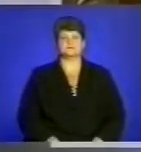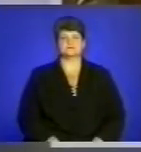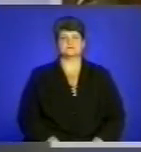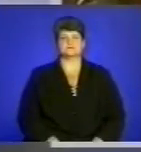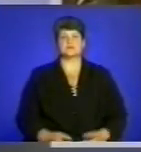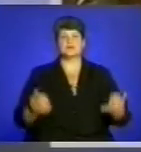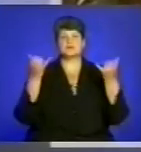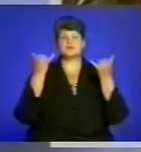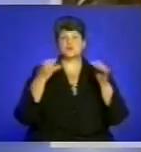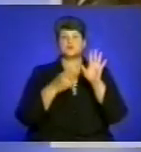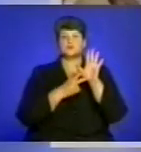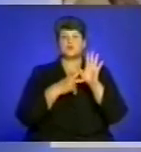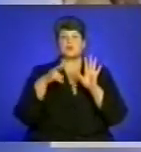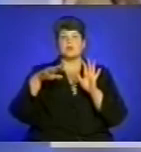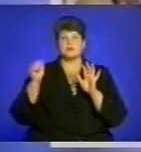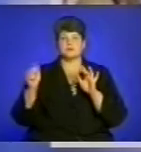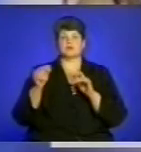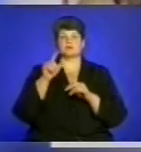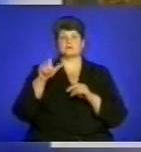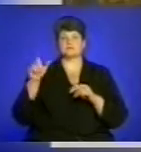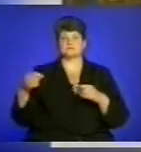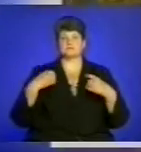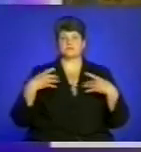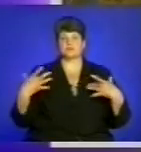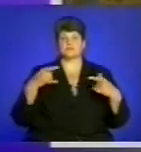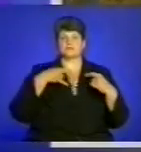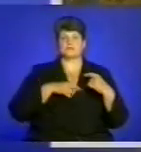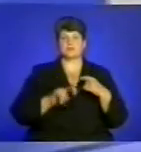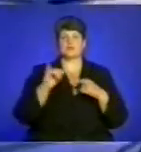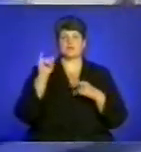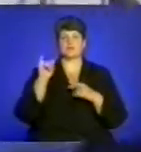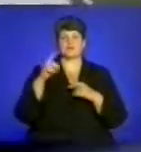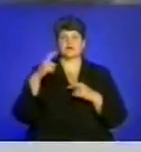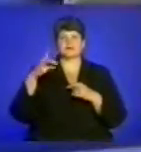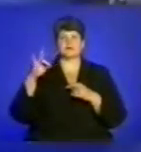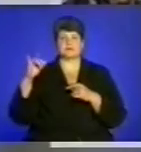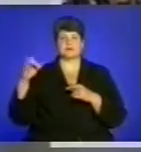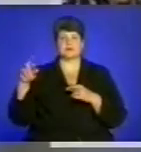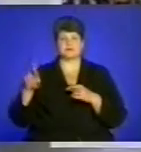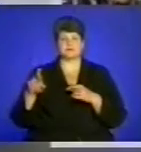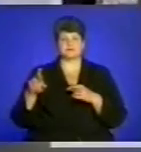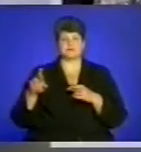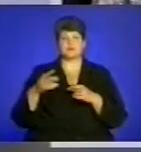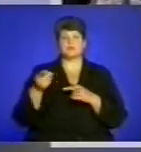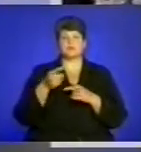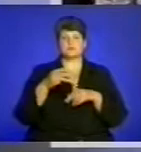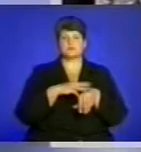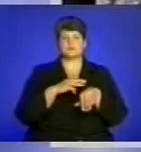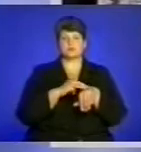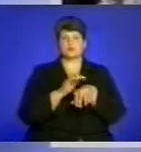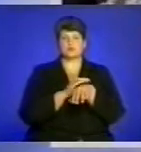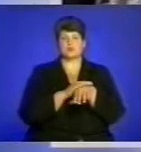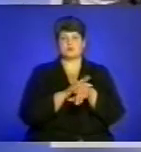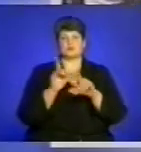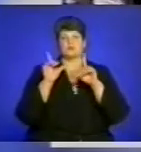Сьогодні, 7 липня, християни святкують Різдво Івана Христителя. Тернопільські міліціонери-добровольці